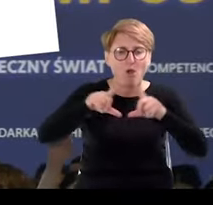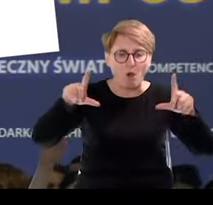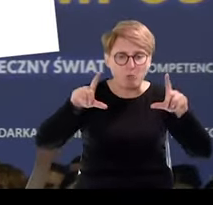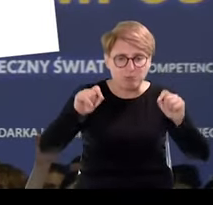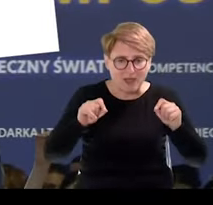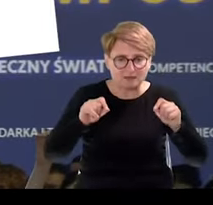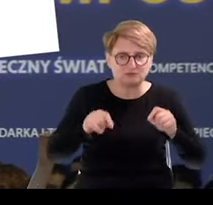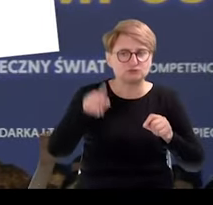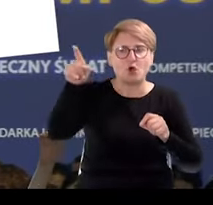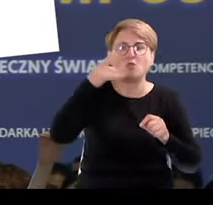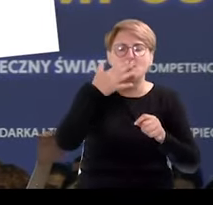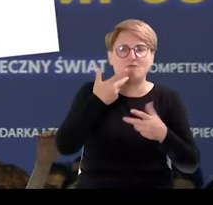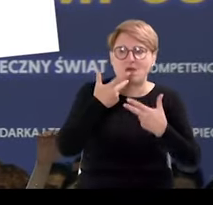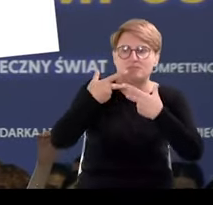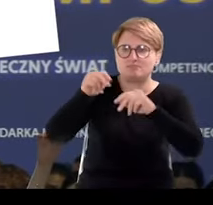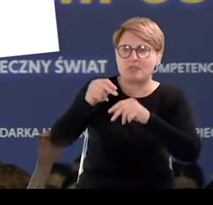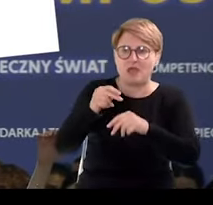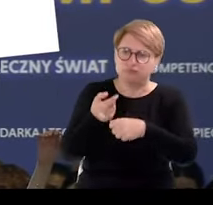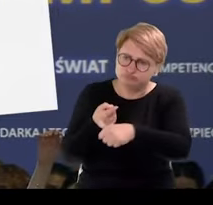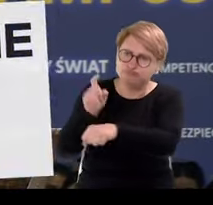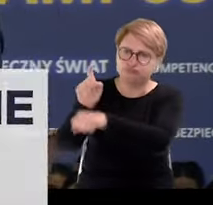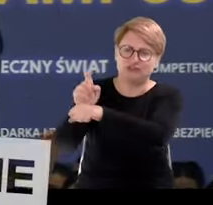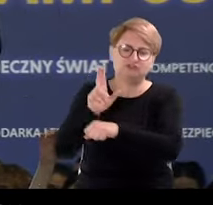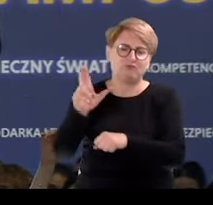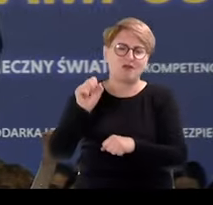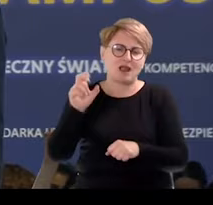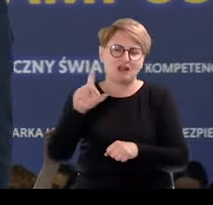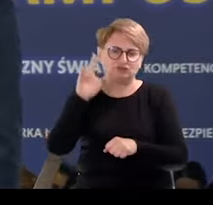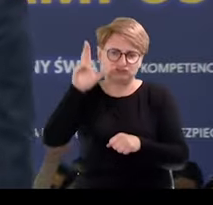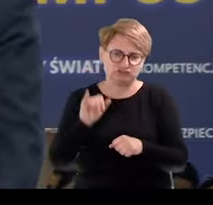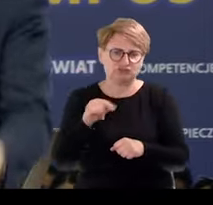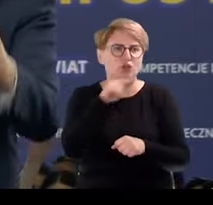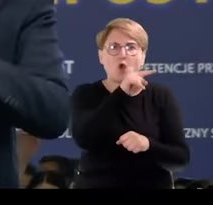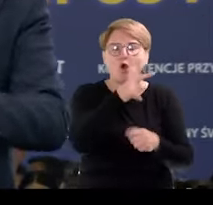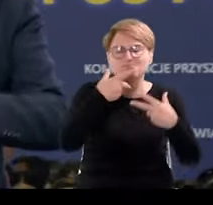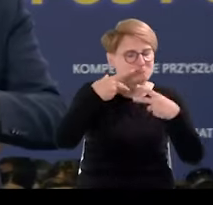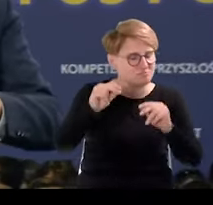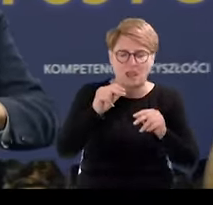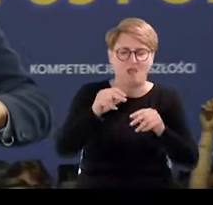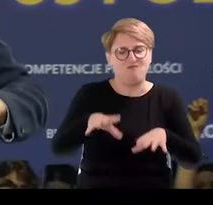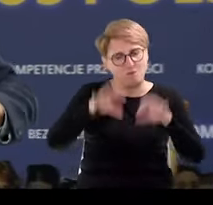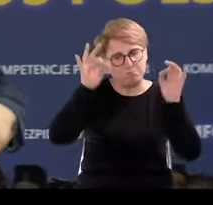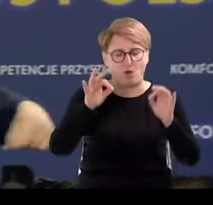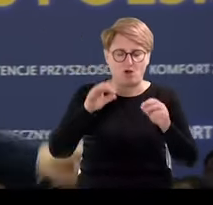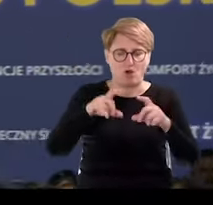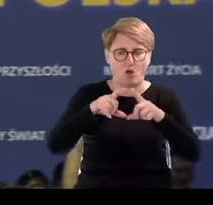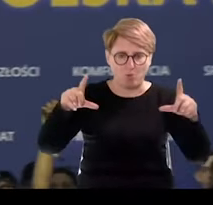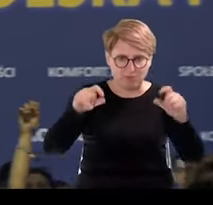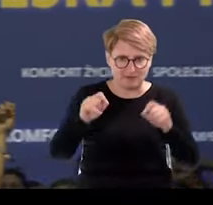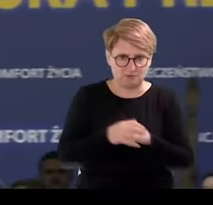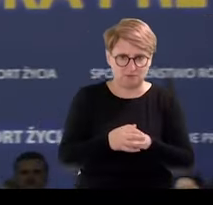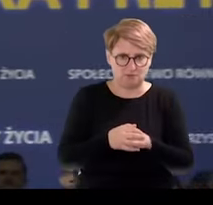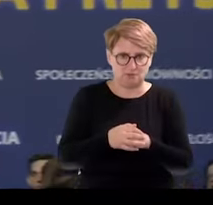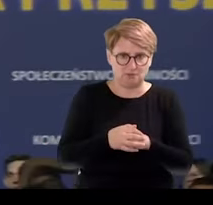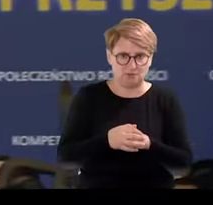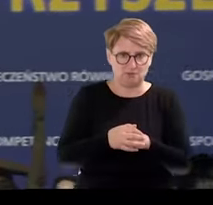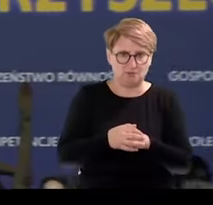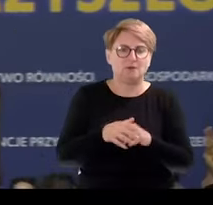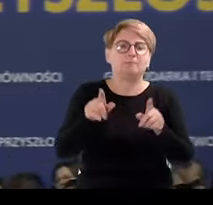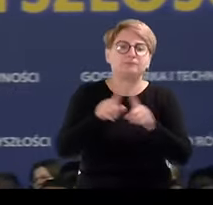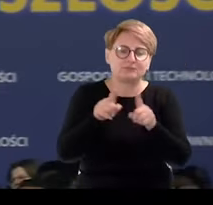to powiedział nie Kaczyńskiemu i nie zagłosował za wyborami kopertowymi. I który, jak przychodzili do niego